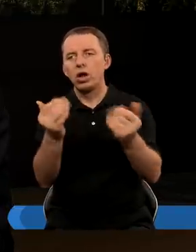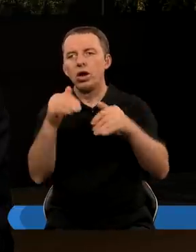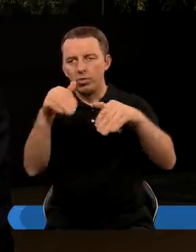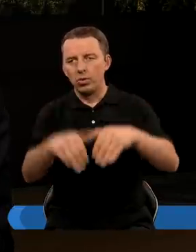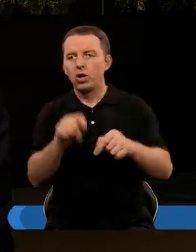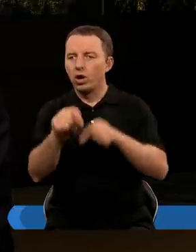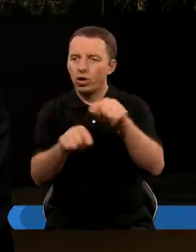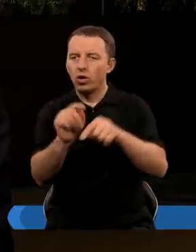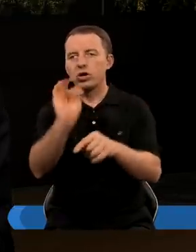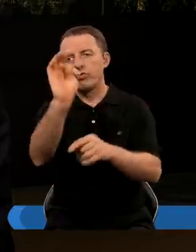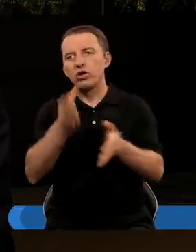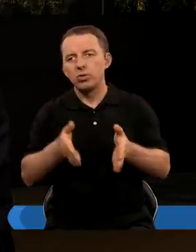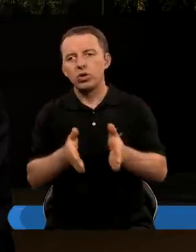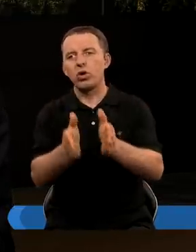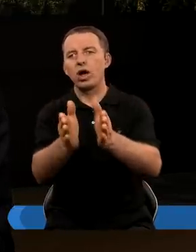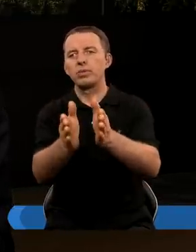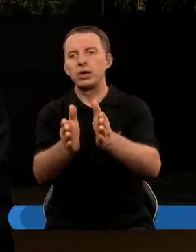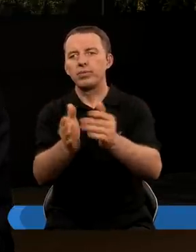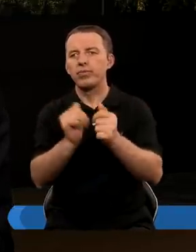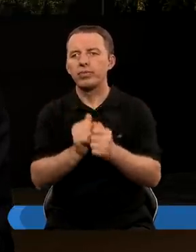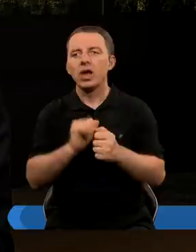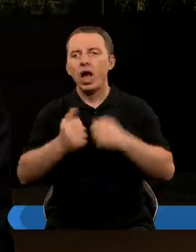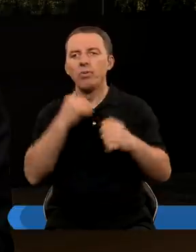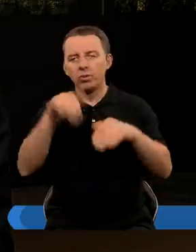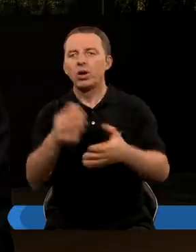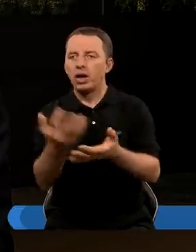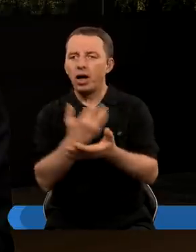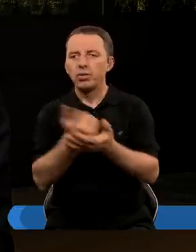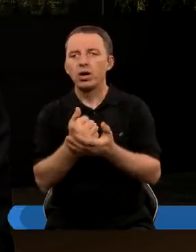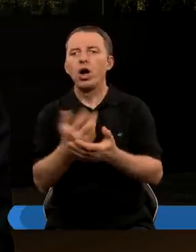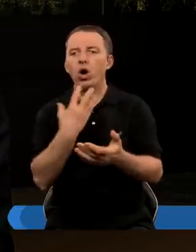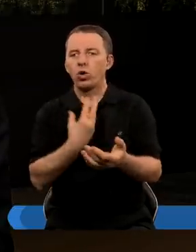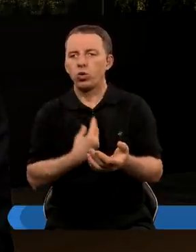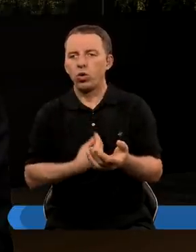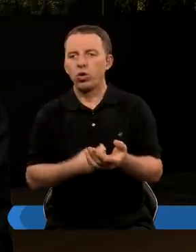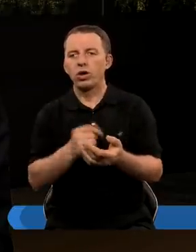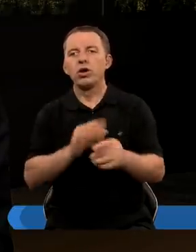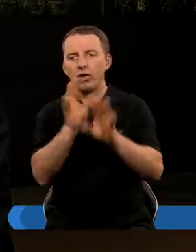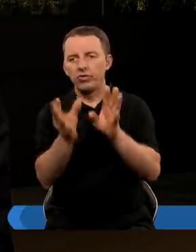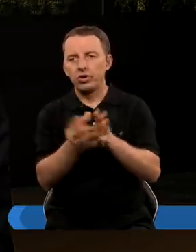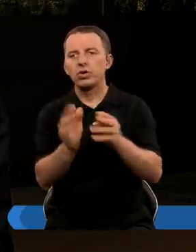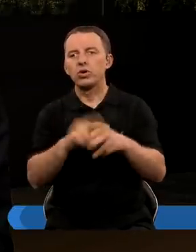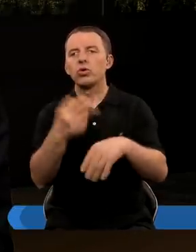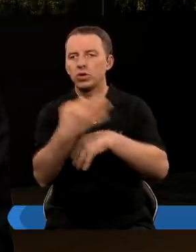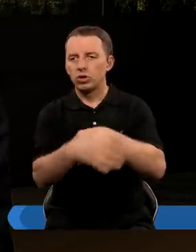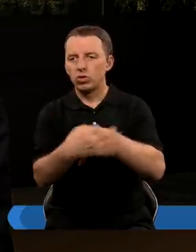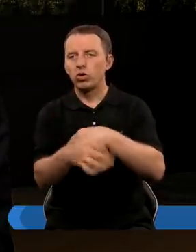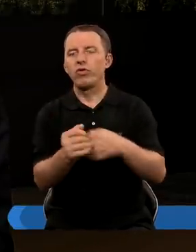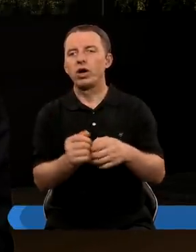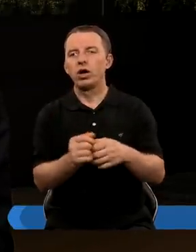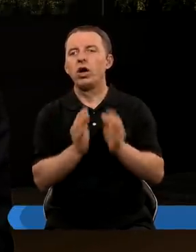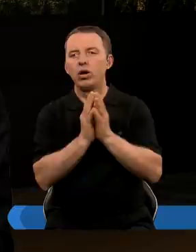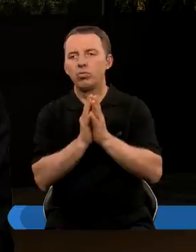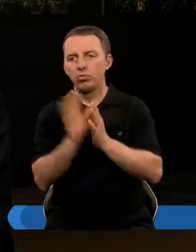Abyśmy mogli kroczyć Twoimi drogami, abyśmy nabierali też otuchy. O tym wszystkim będziemy dzisiaj studiować.